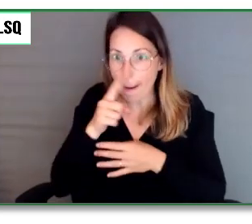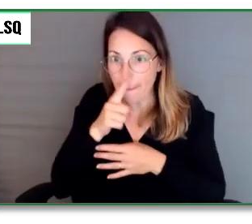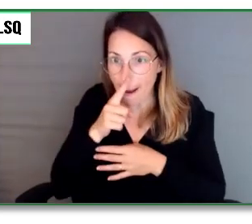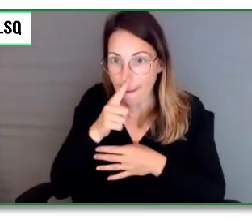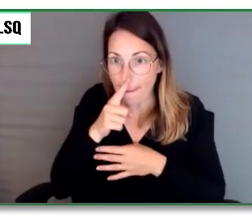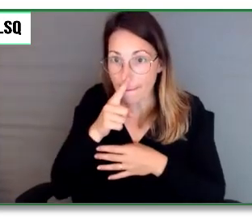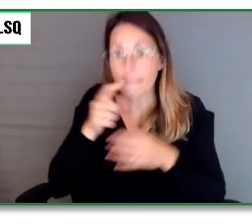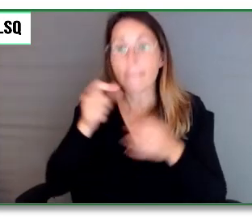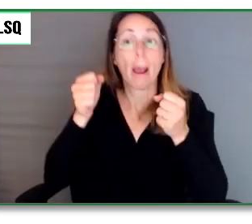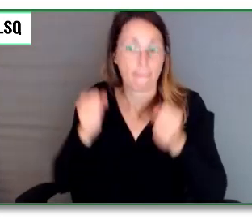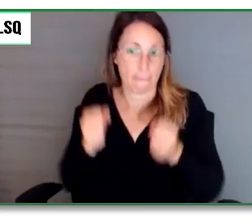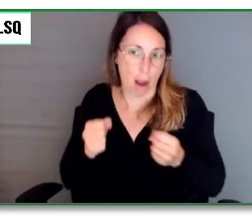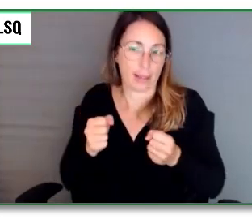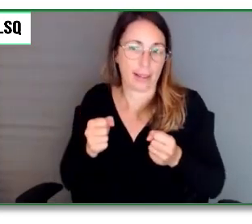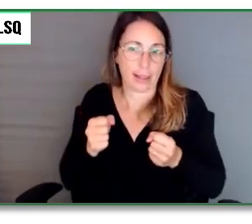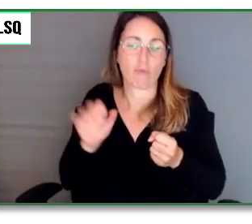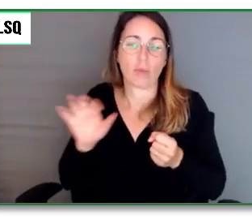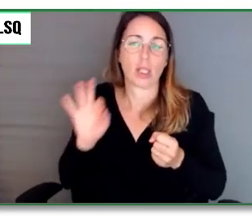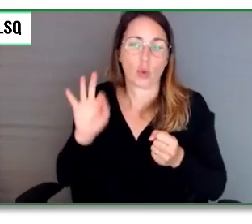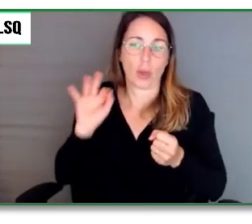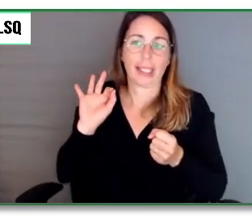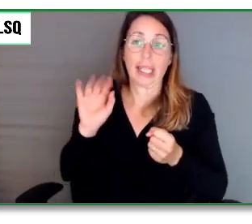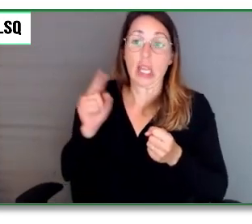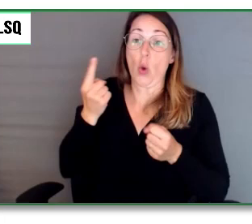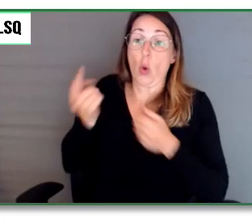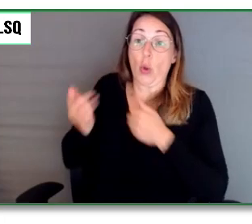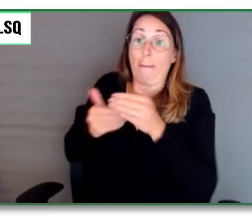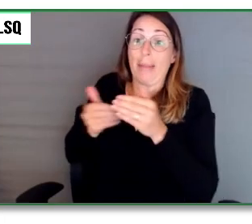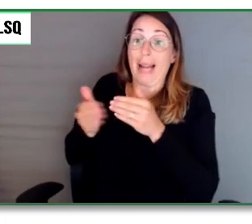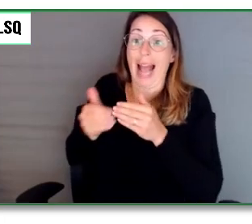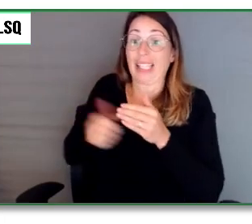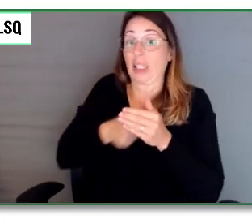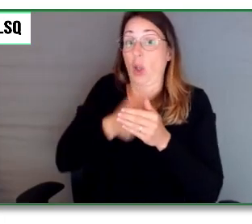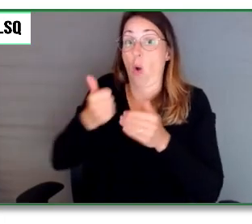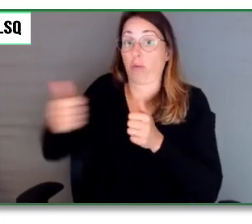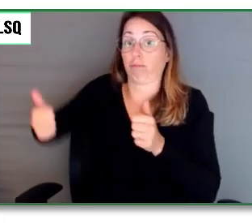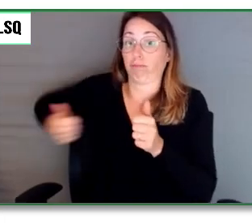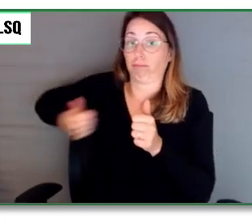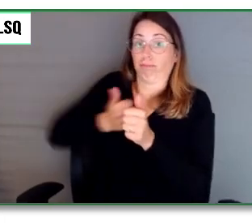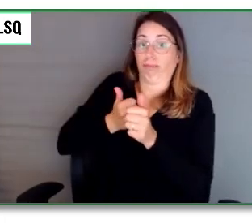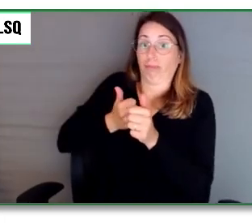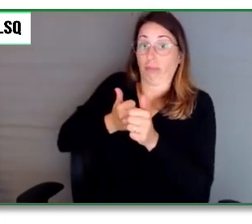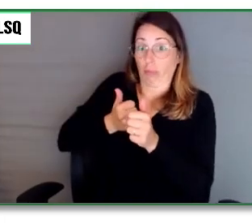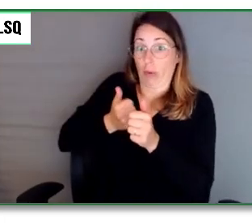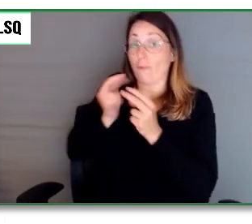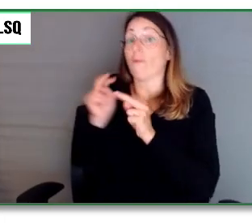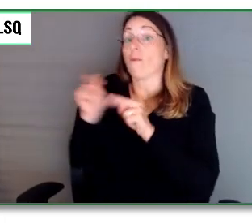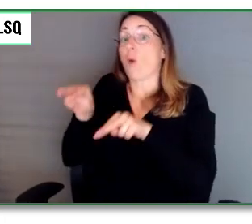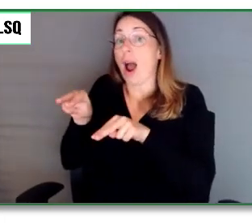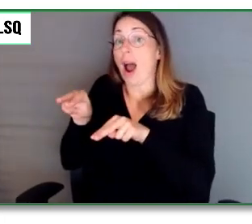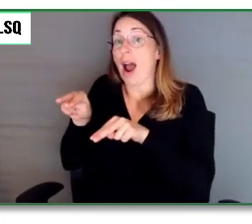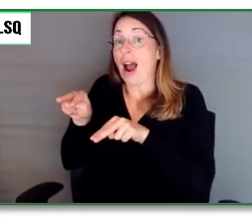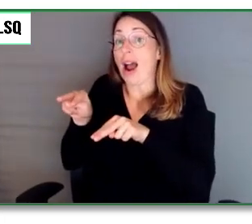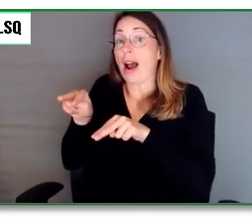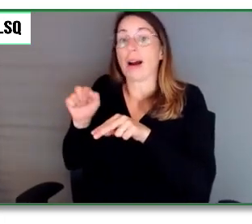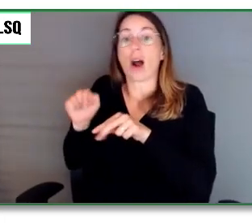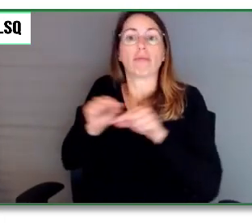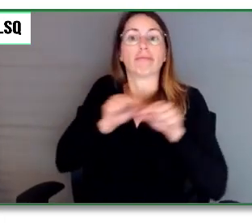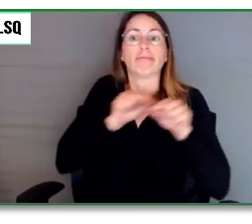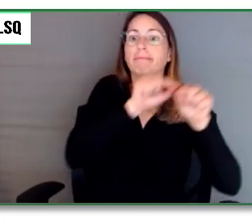Je ne peux peut-être pas me rendre directement à la chute d'eau comme les autres, aux cascades, mais tout au moins je pourrais avoir accès au panorama.